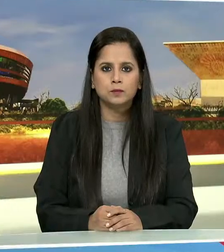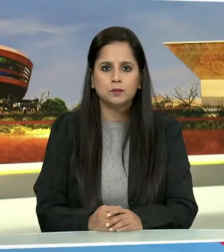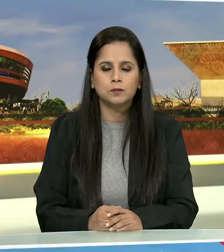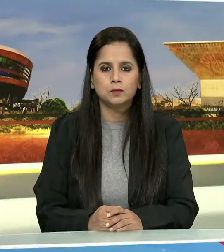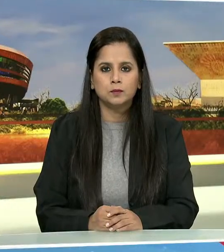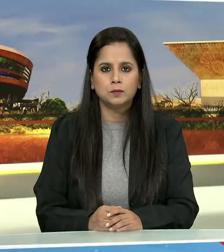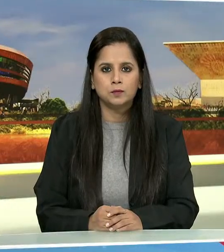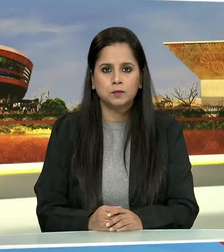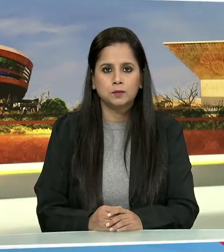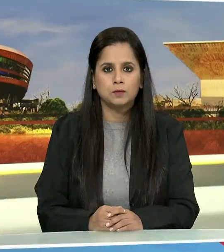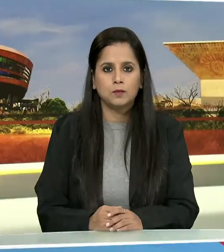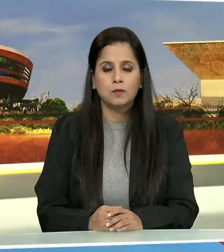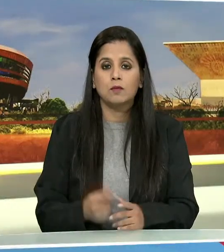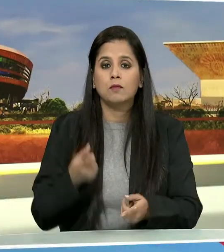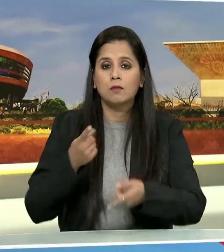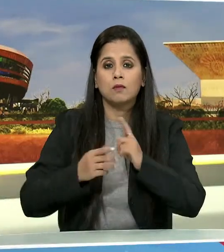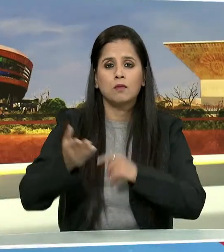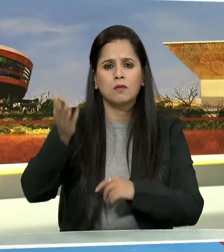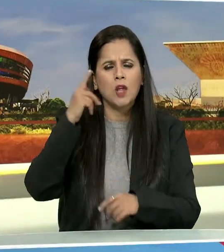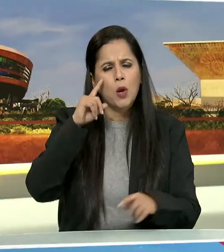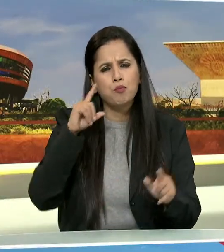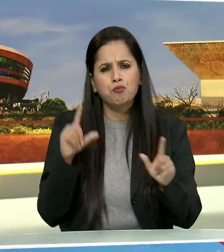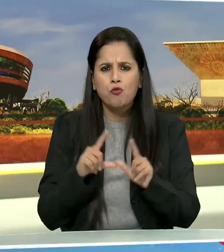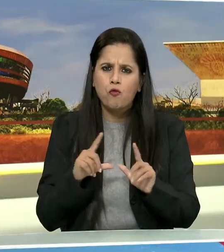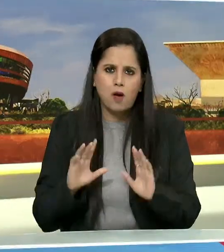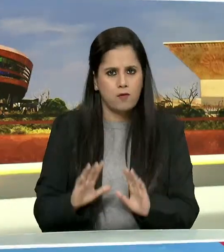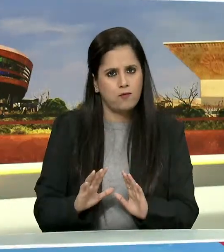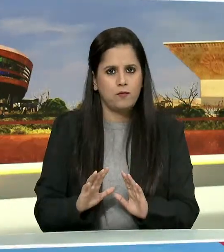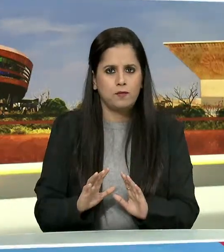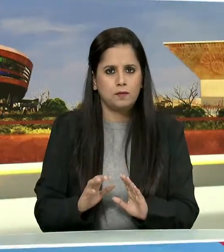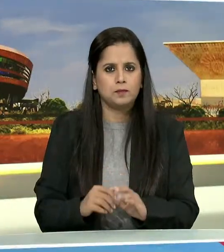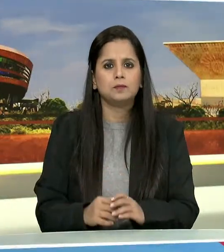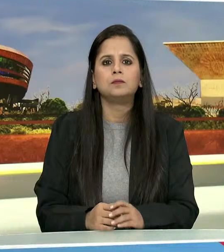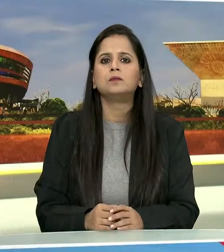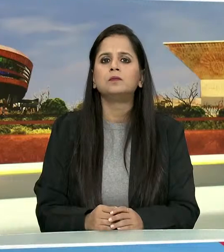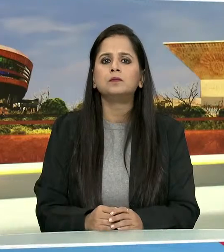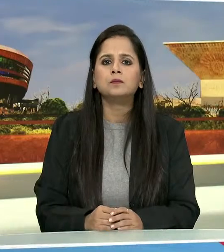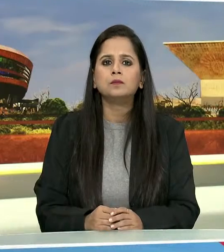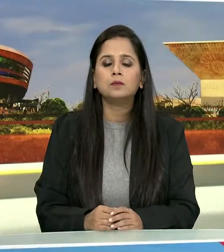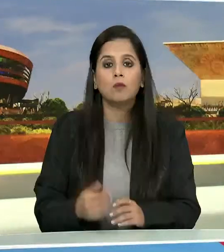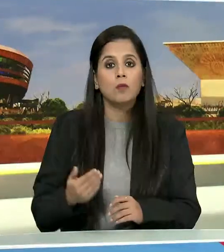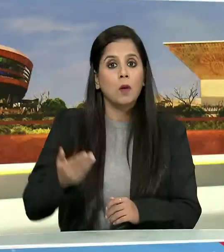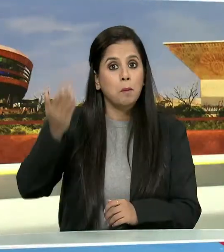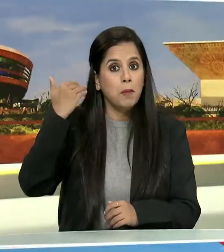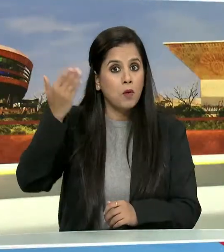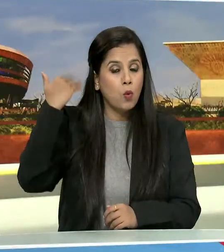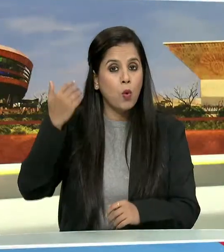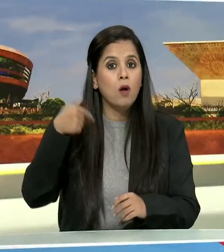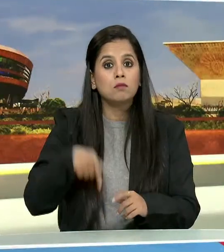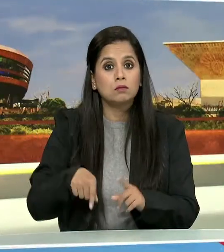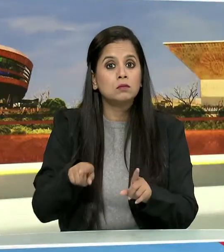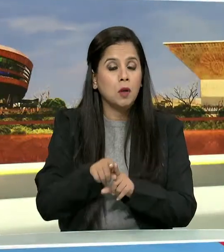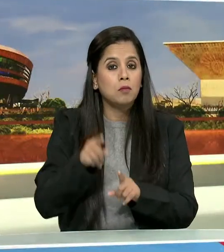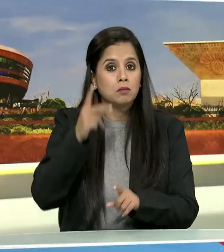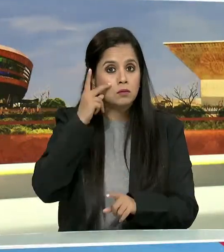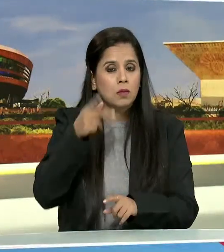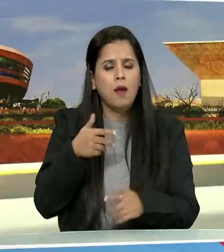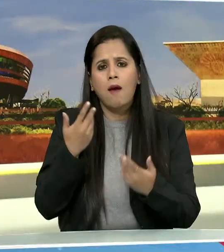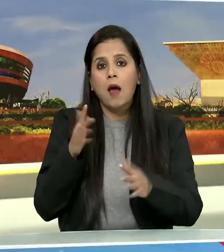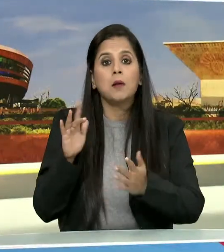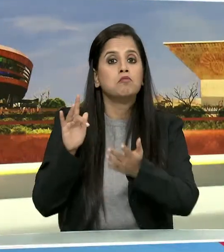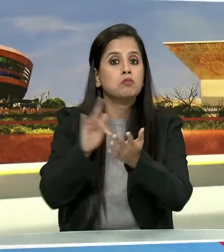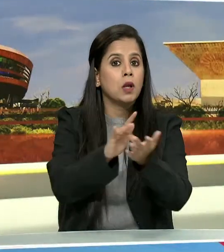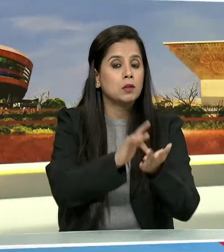कि इतियास साक्षी है कि जब जब जहां